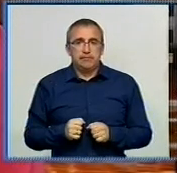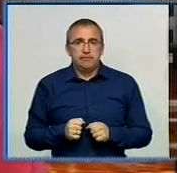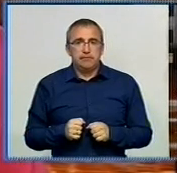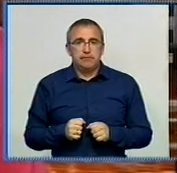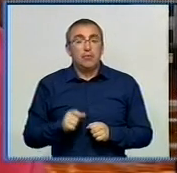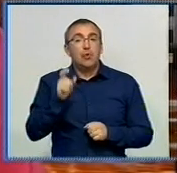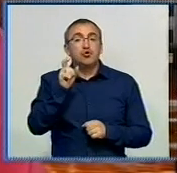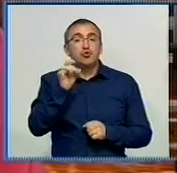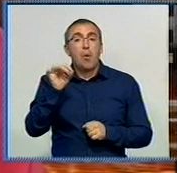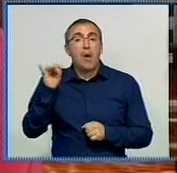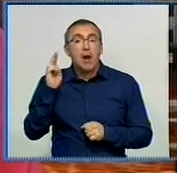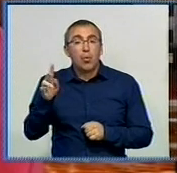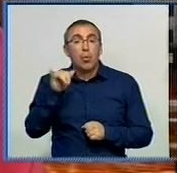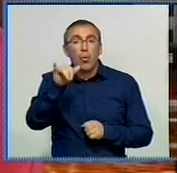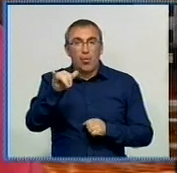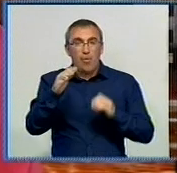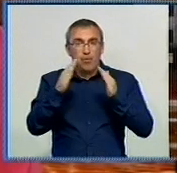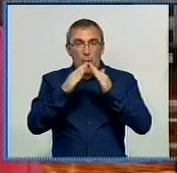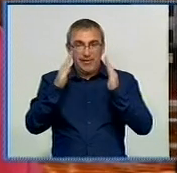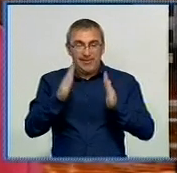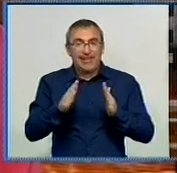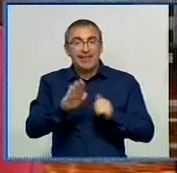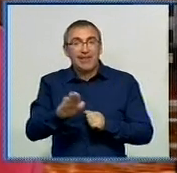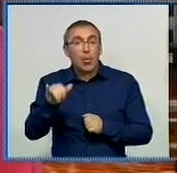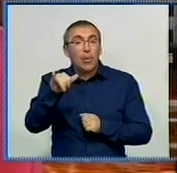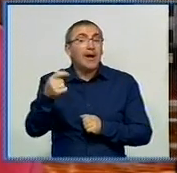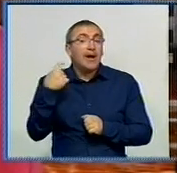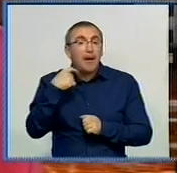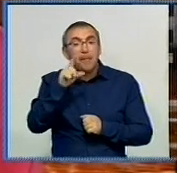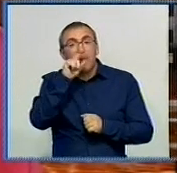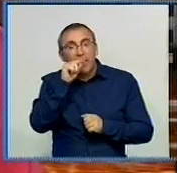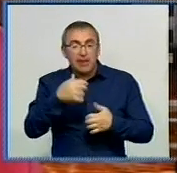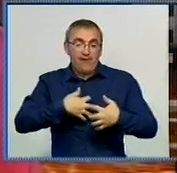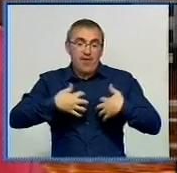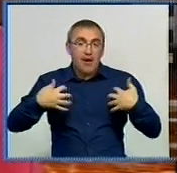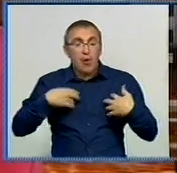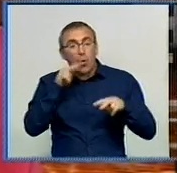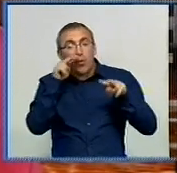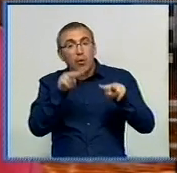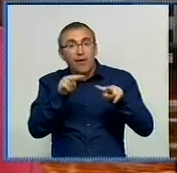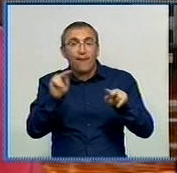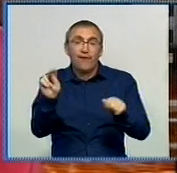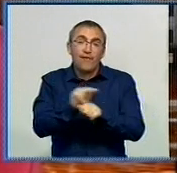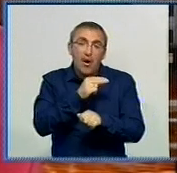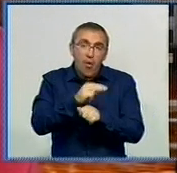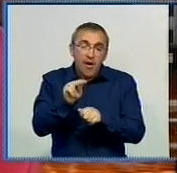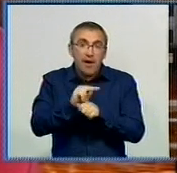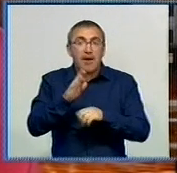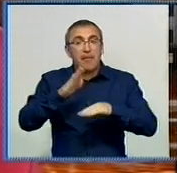Зоопарк у будинку дитини облаштували у Кіровограді. За птахами та тваринами доглядають вихованці та працівники